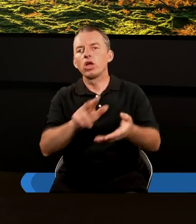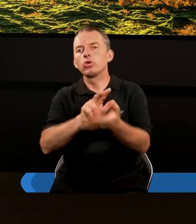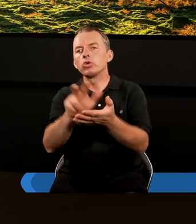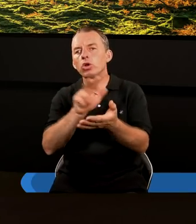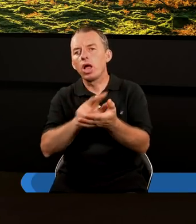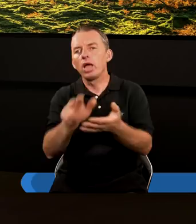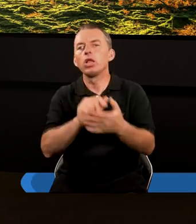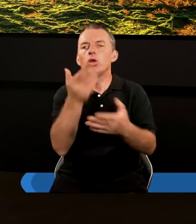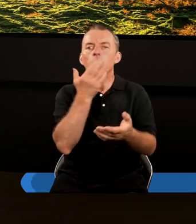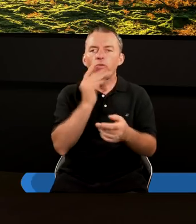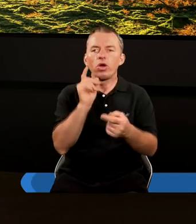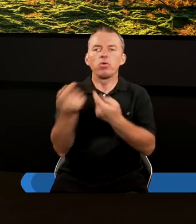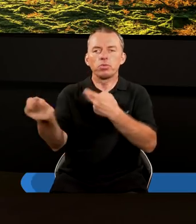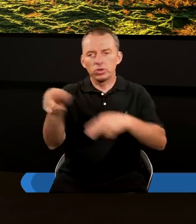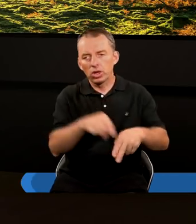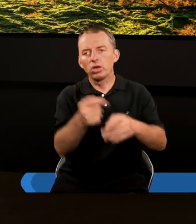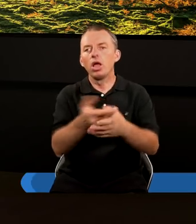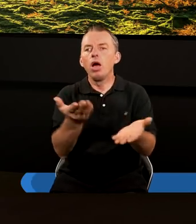nazywa w związku z tym przyjście Chrystusa